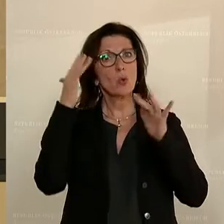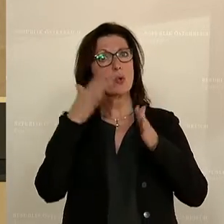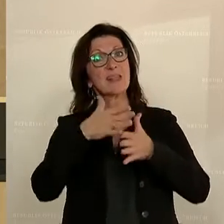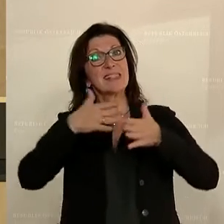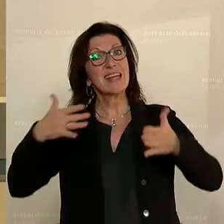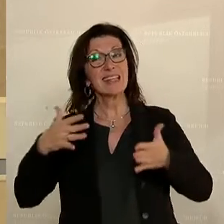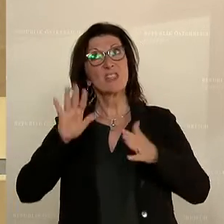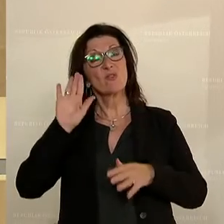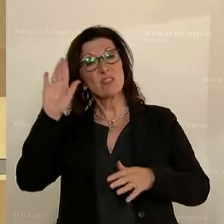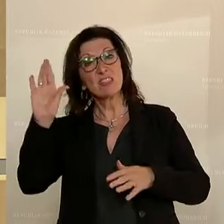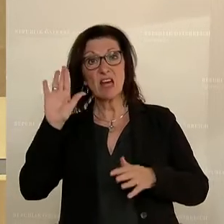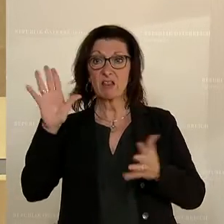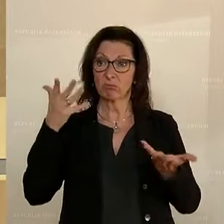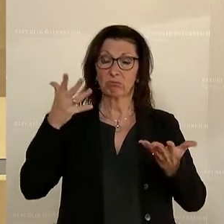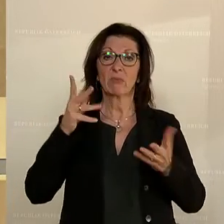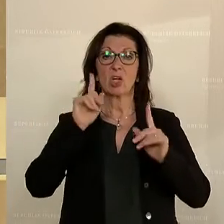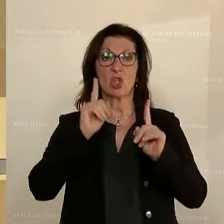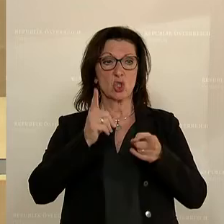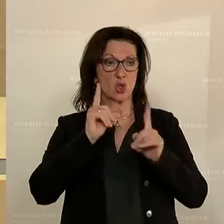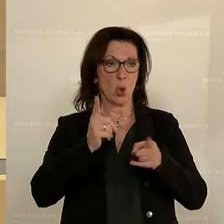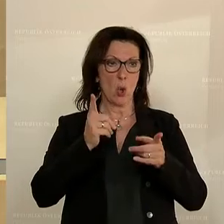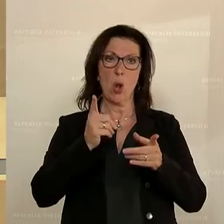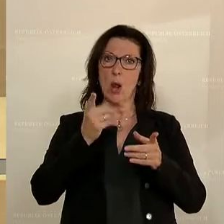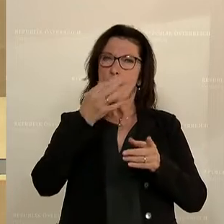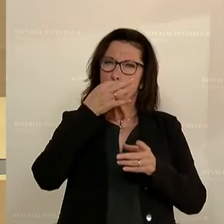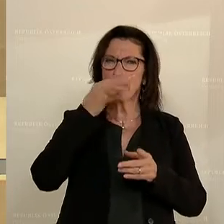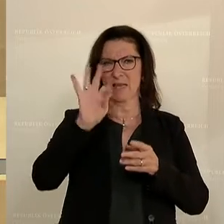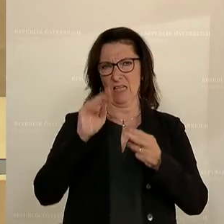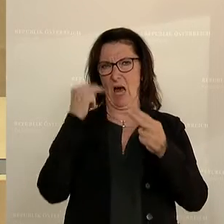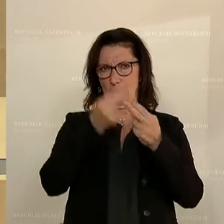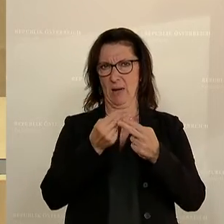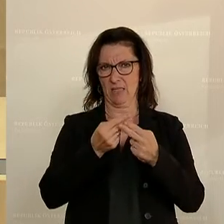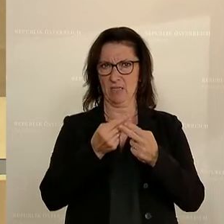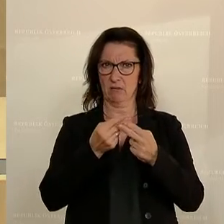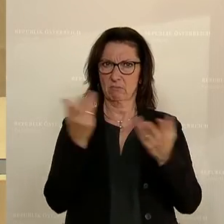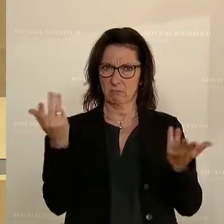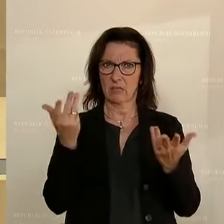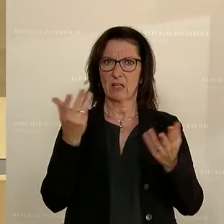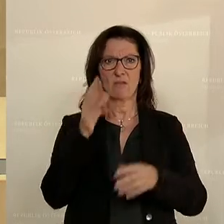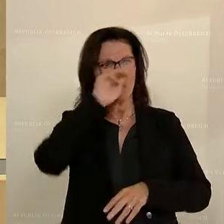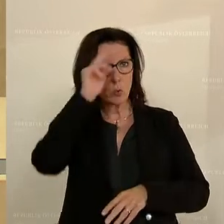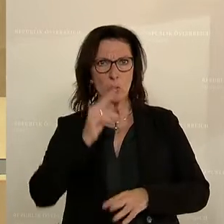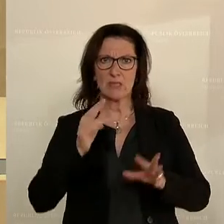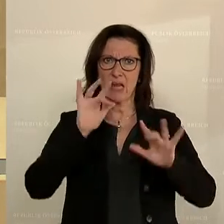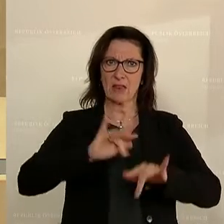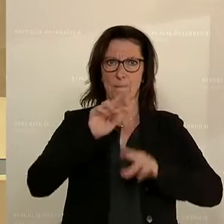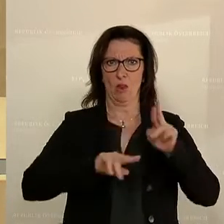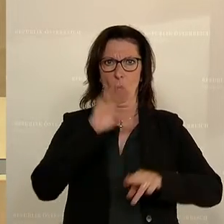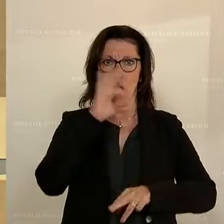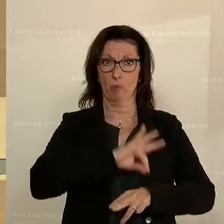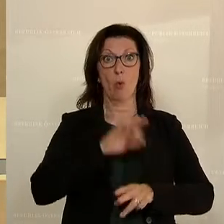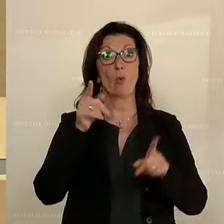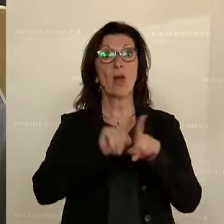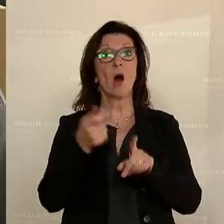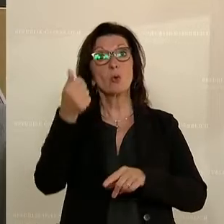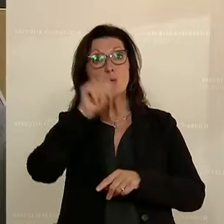an Künstlerinnen und mit Betreuungspflichten anzupassen sind und dafür eine zusätzliche Evaluierung notwendig